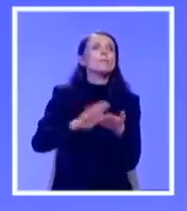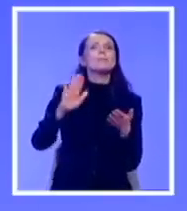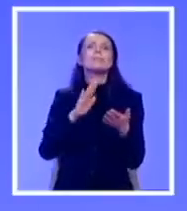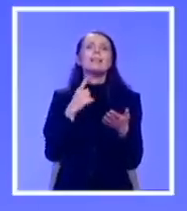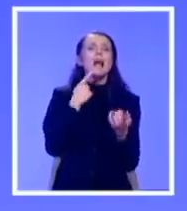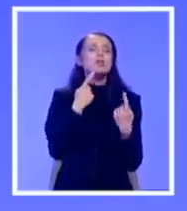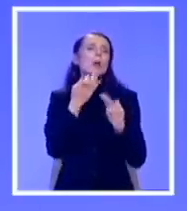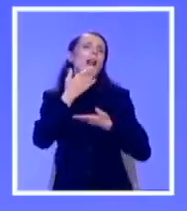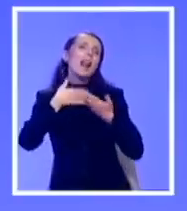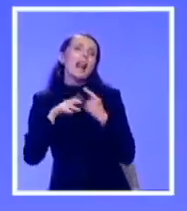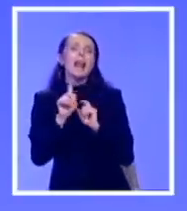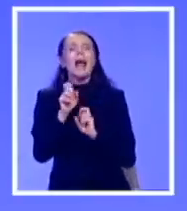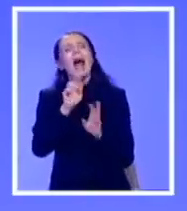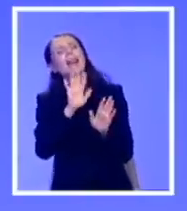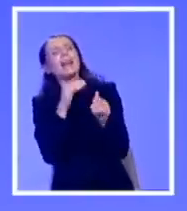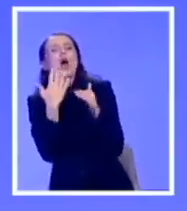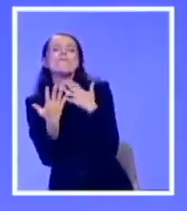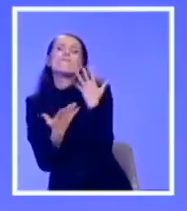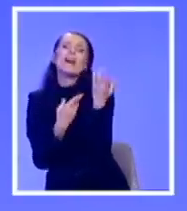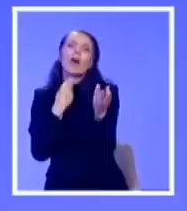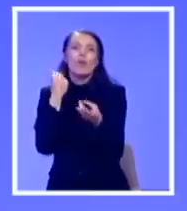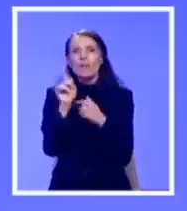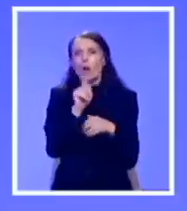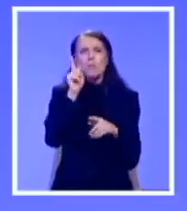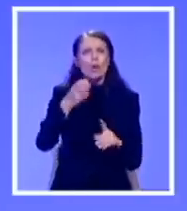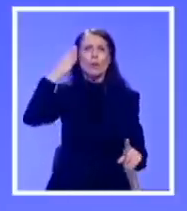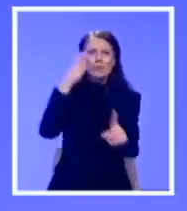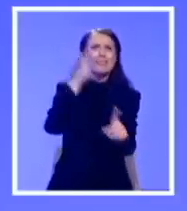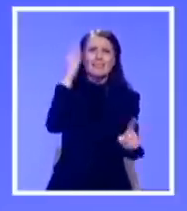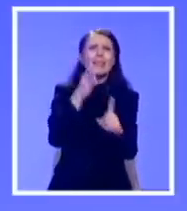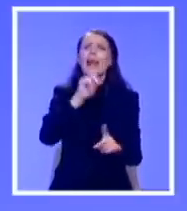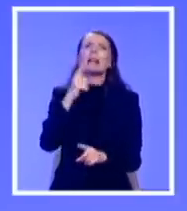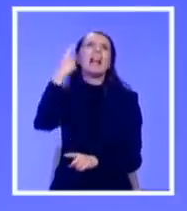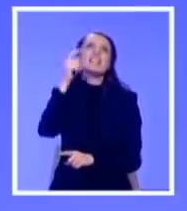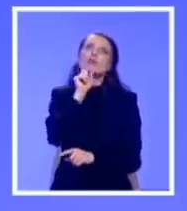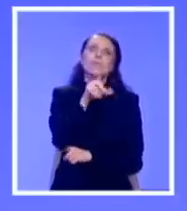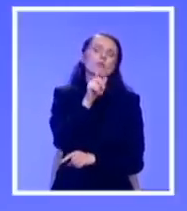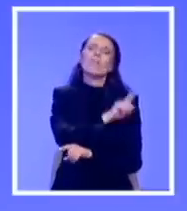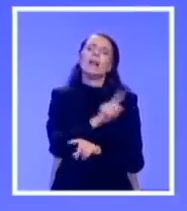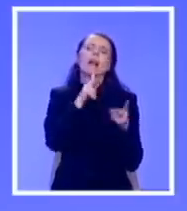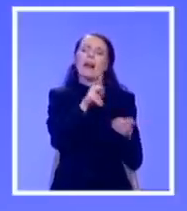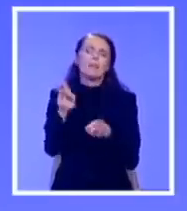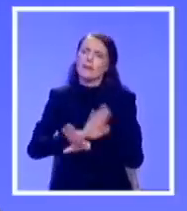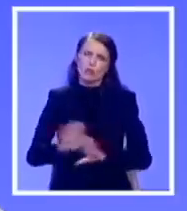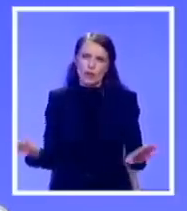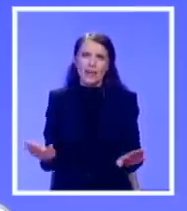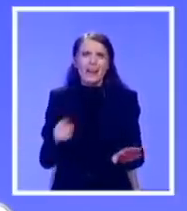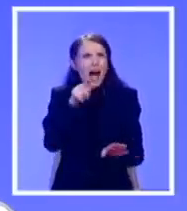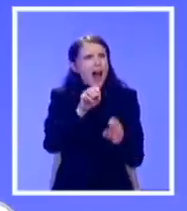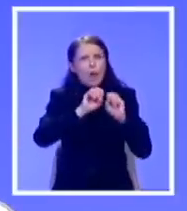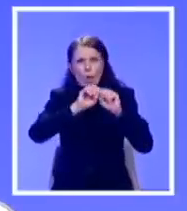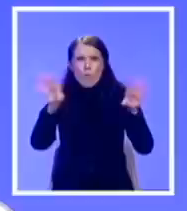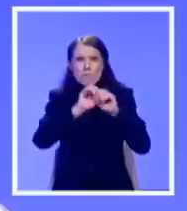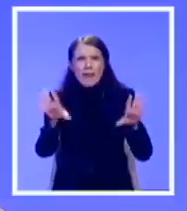početi da uvijamo u nekakve oblande. Moramo da govorimo direktno i konkretno. To naravno ne znači psovanje. Naravno ne znači vređenje. Bilo koga. Ali u medijima već